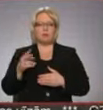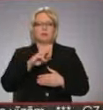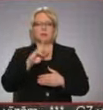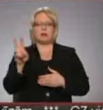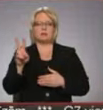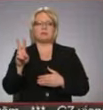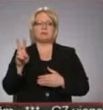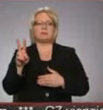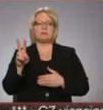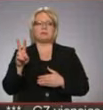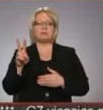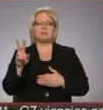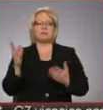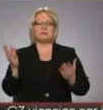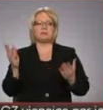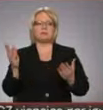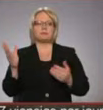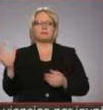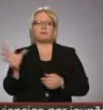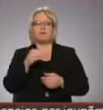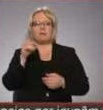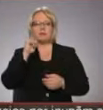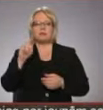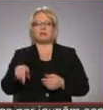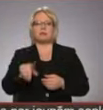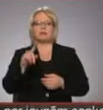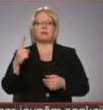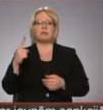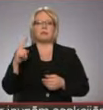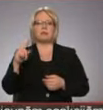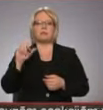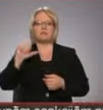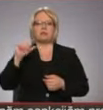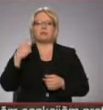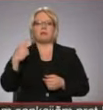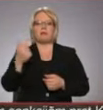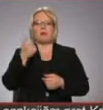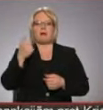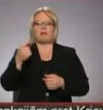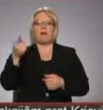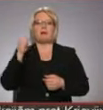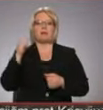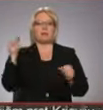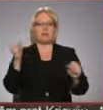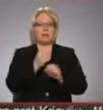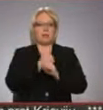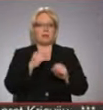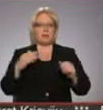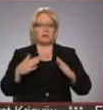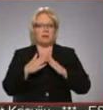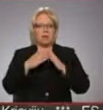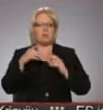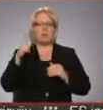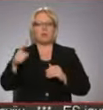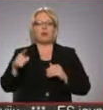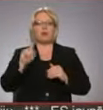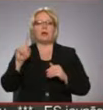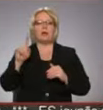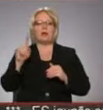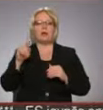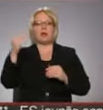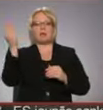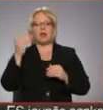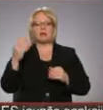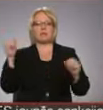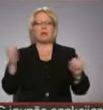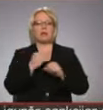visi zina, ka sēžu pirmajā gadā tika aizliegt Jāņa. Bet tur ir gleznojums ar Jāņu bildi. Jau